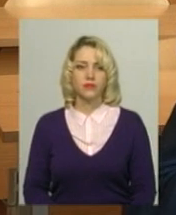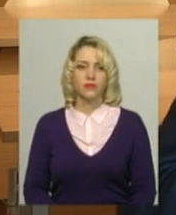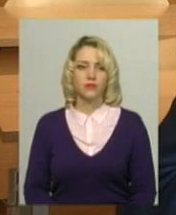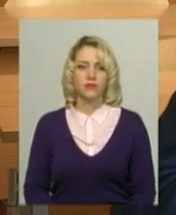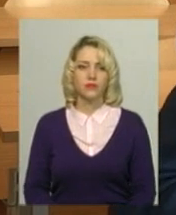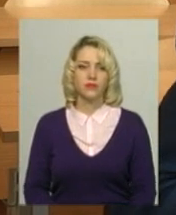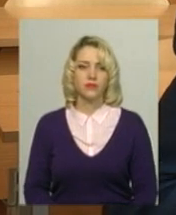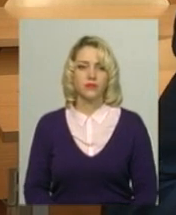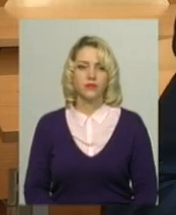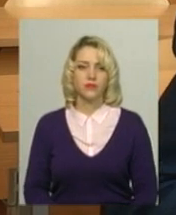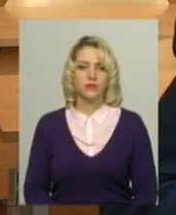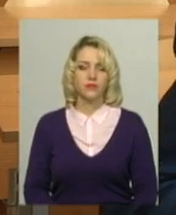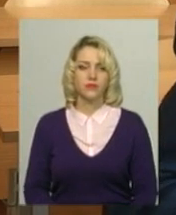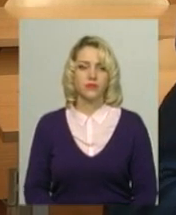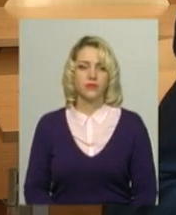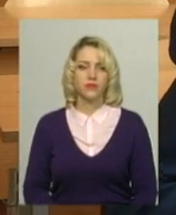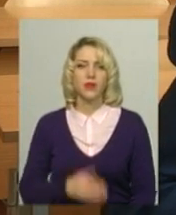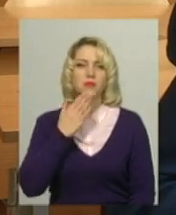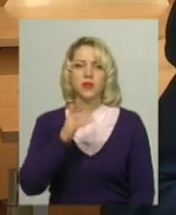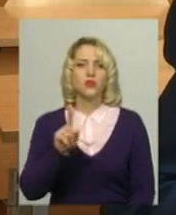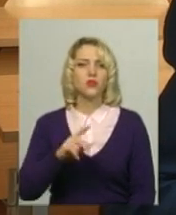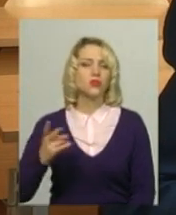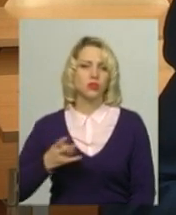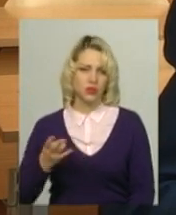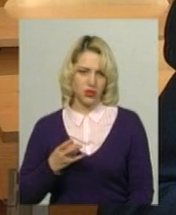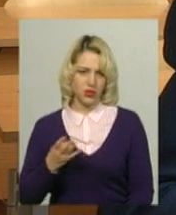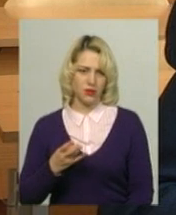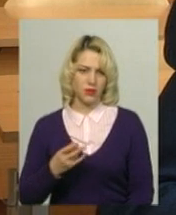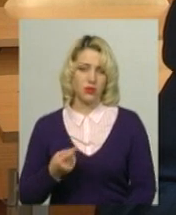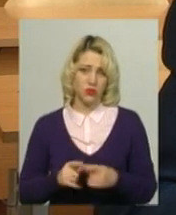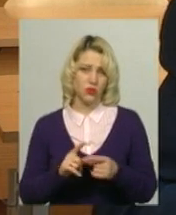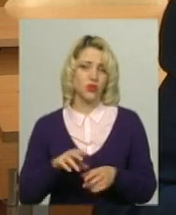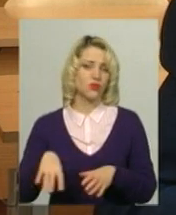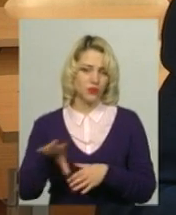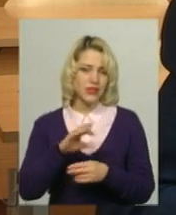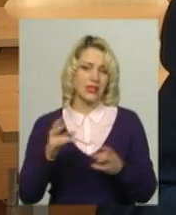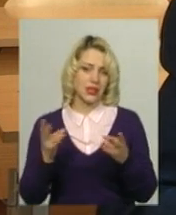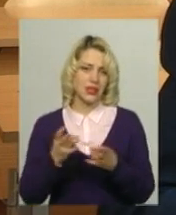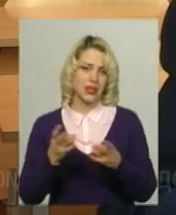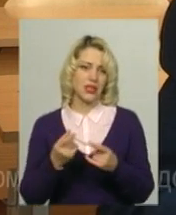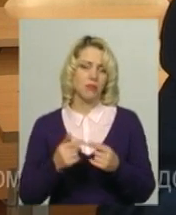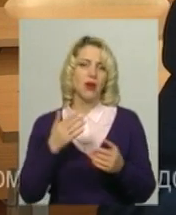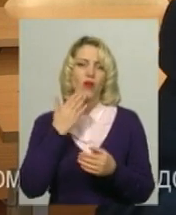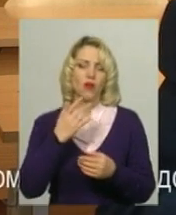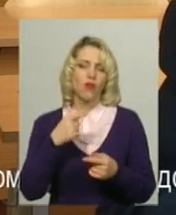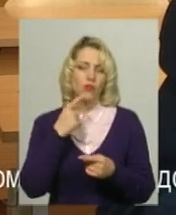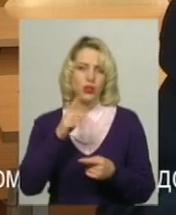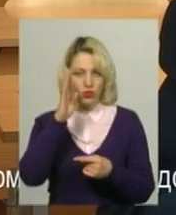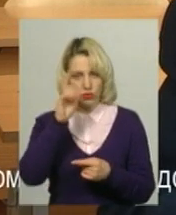Що, що треба? Все. А, власне, все треба, нових асистентів.